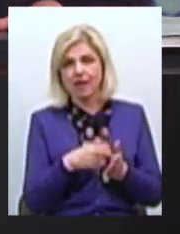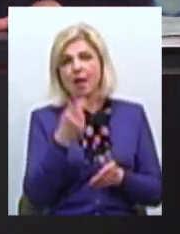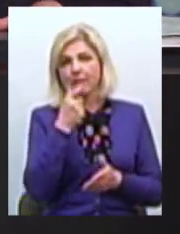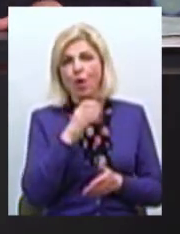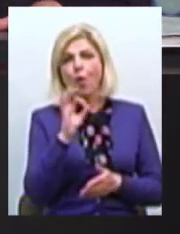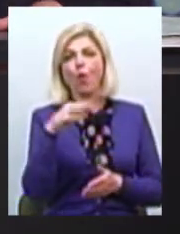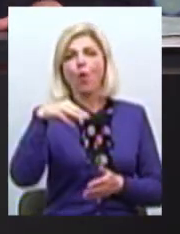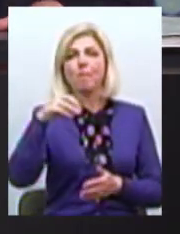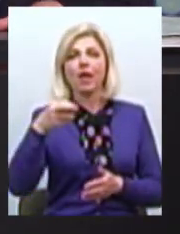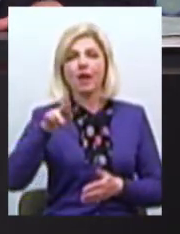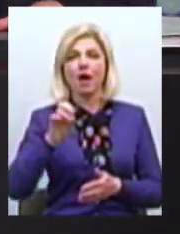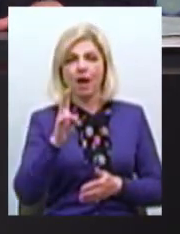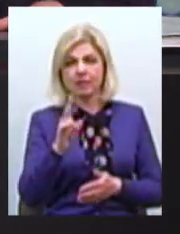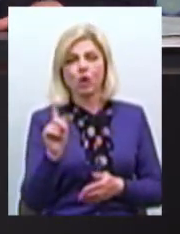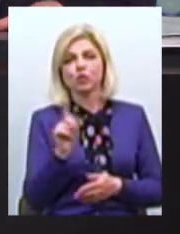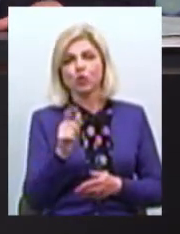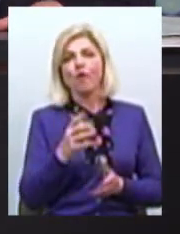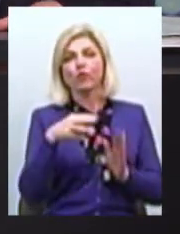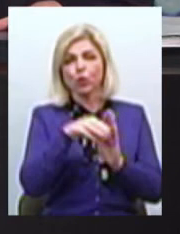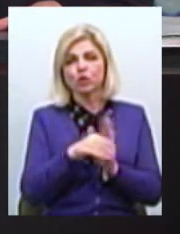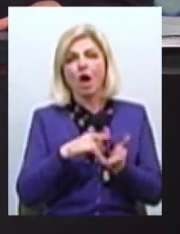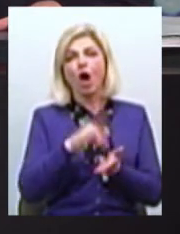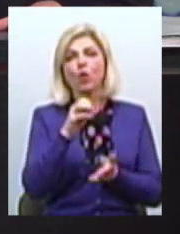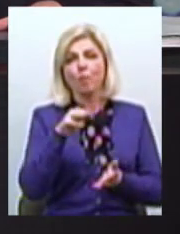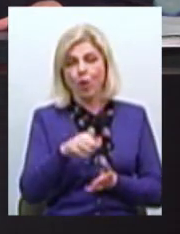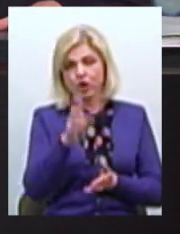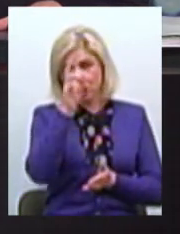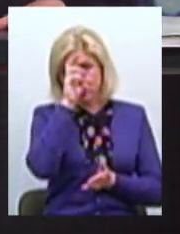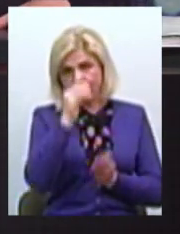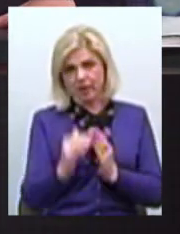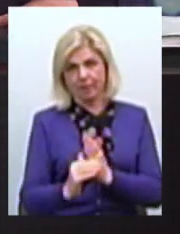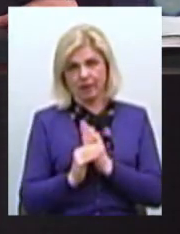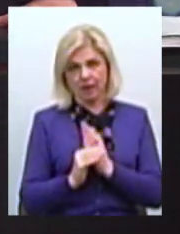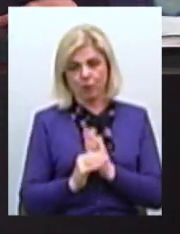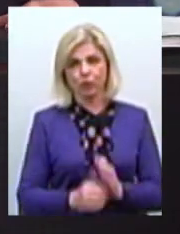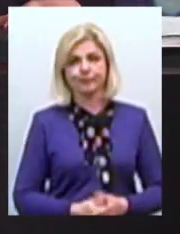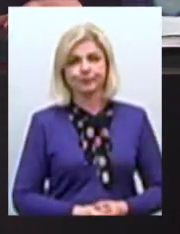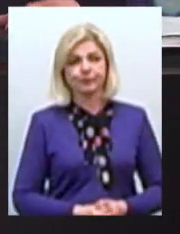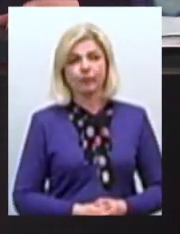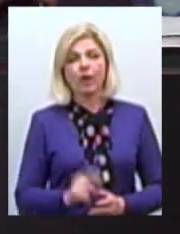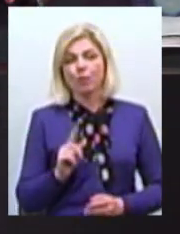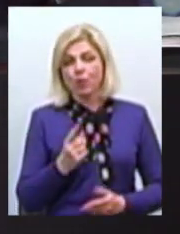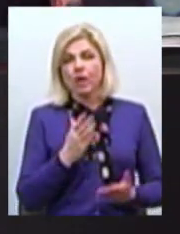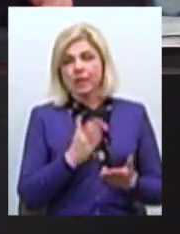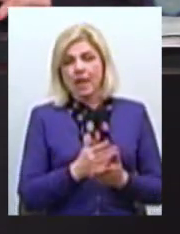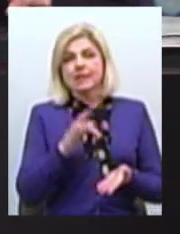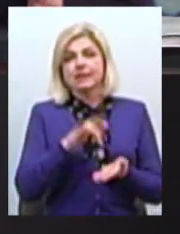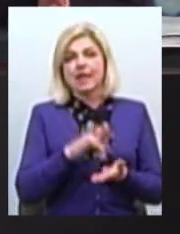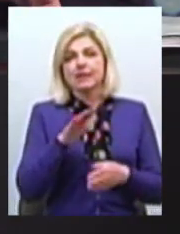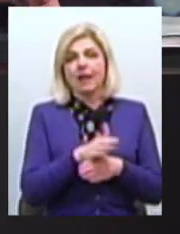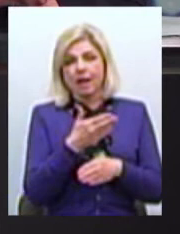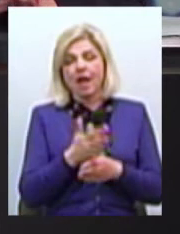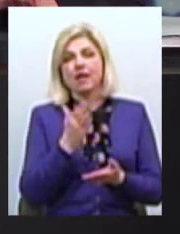Емельяна Про те, щоб включили аеропорт наш в державну підтримку Тому що є, звісно, децентралізація, є